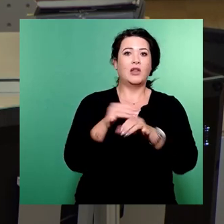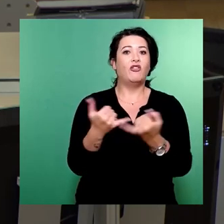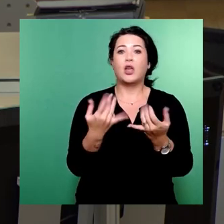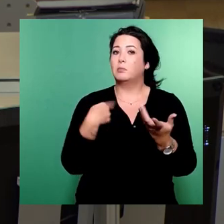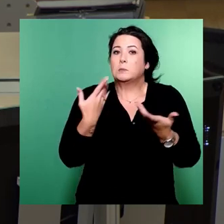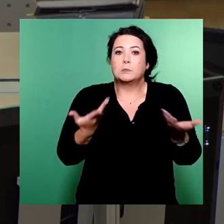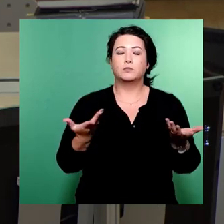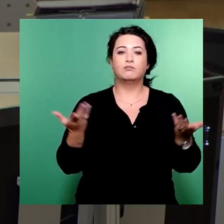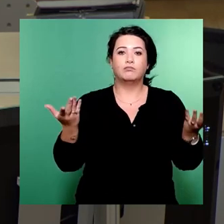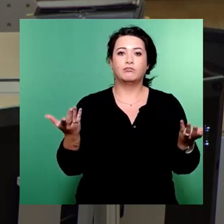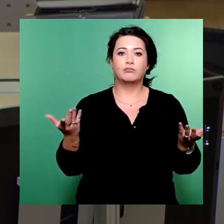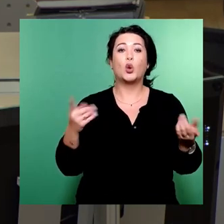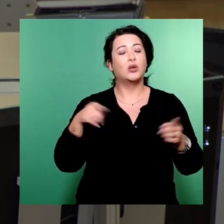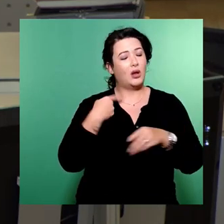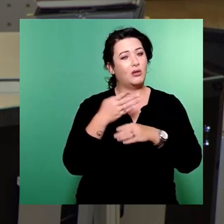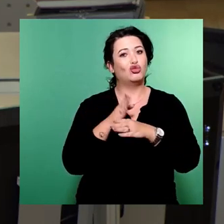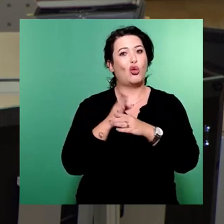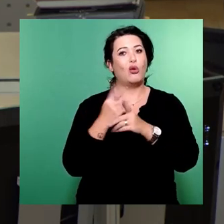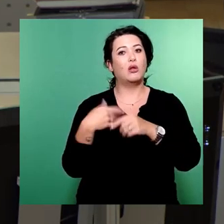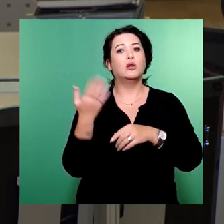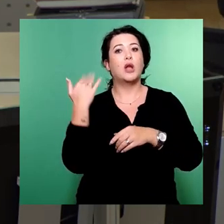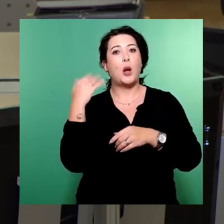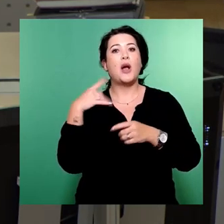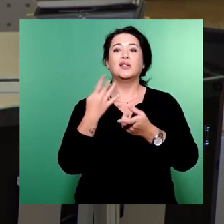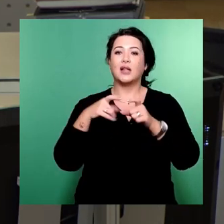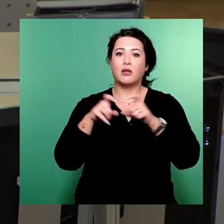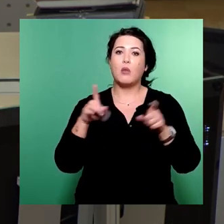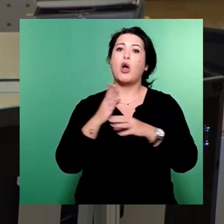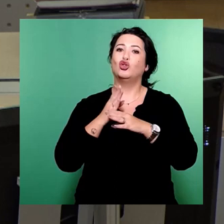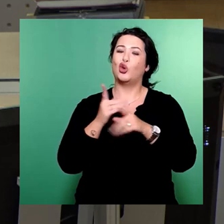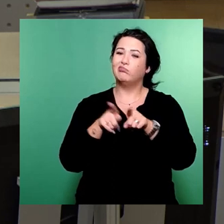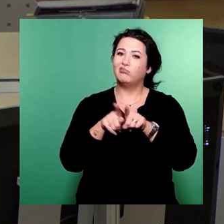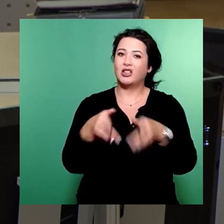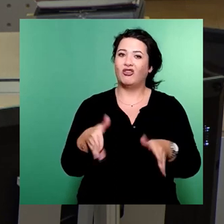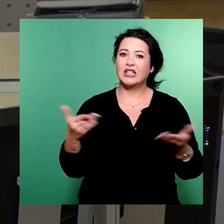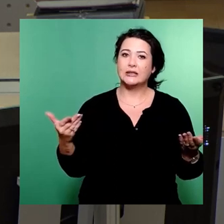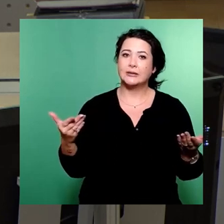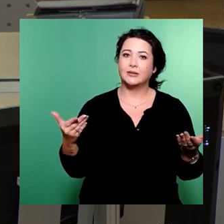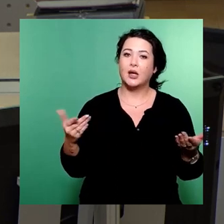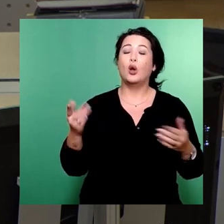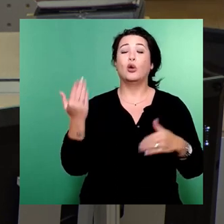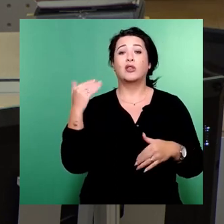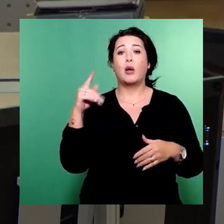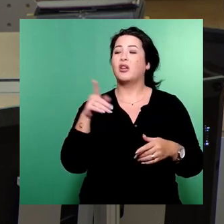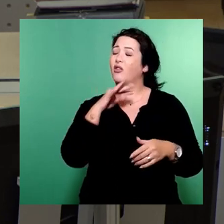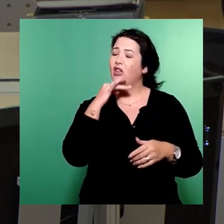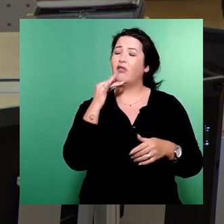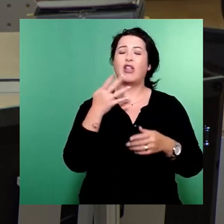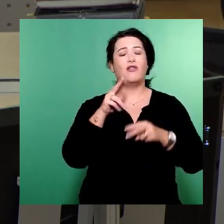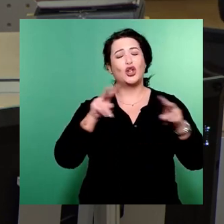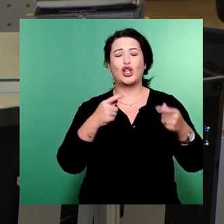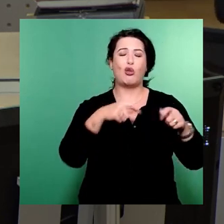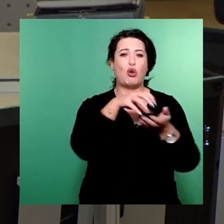Und ich habe es schon mal gehört, wir hatten schon mal eine ähnliche Aktuelle Stunde zu dem Thema. Wir haben dort viele, viele Baustellen. Integration,